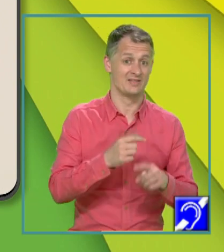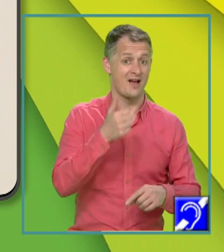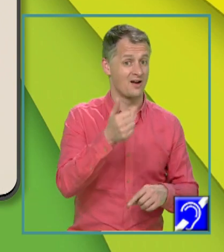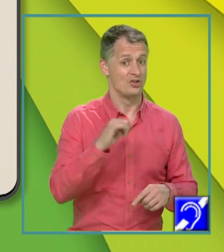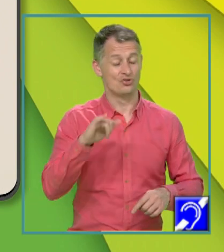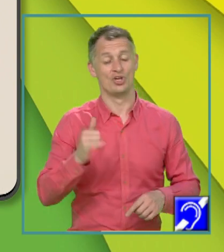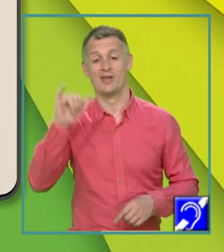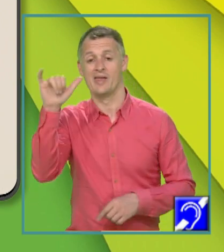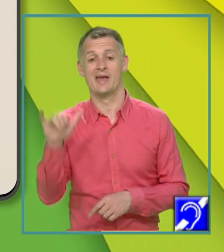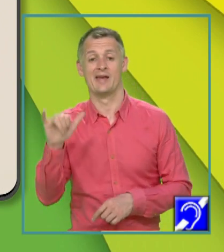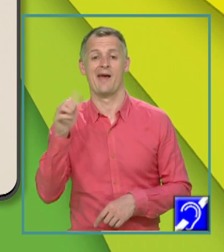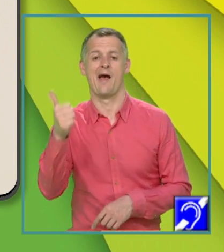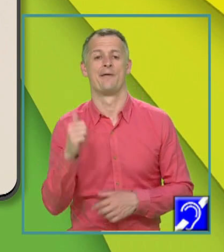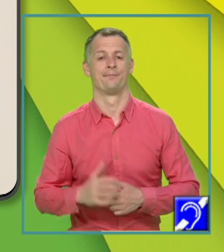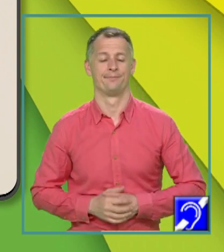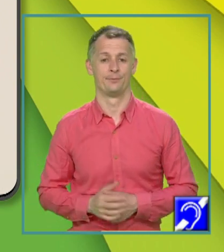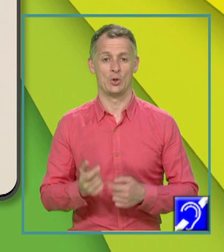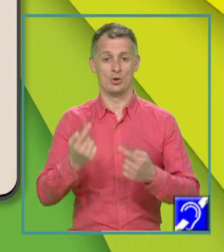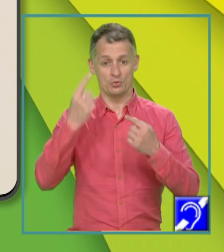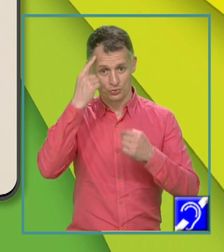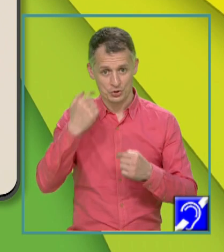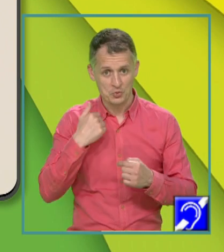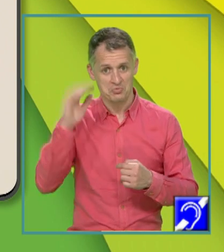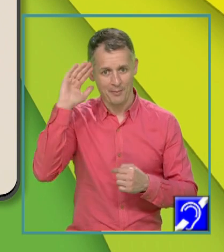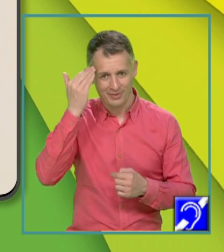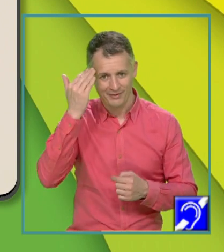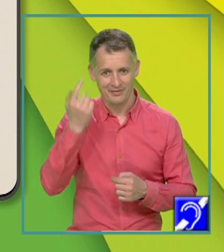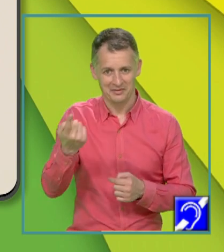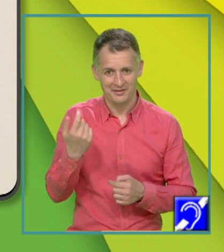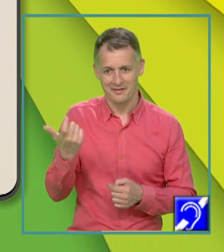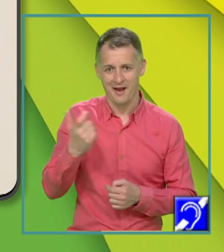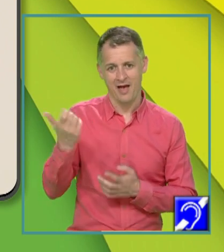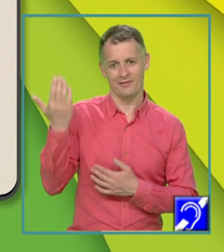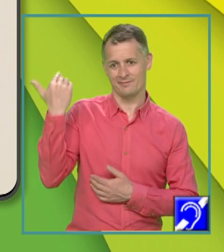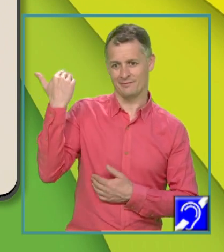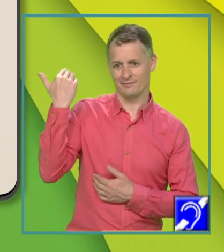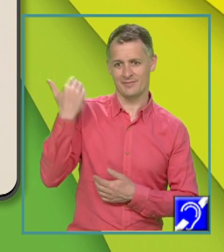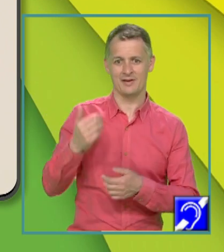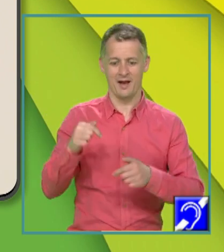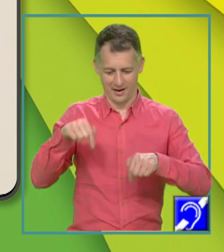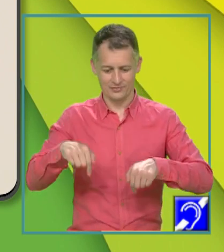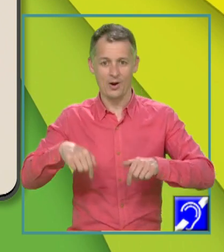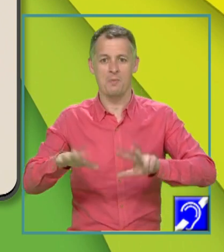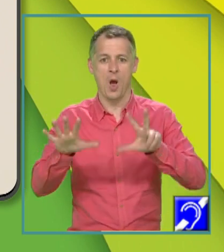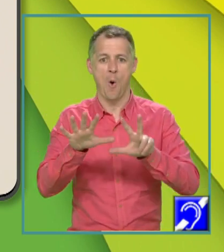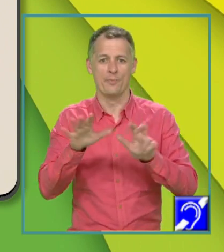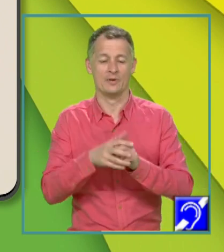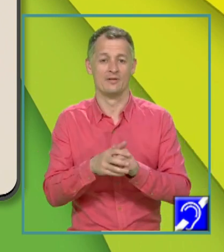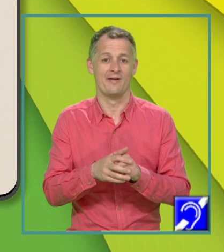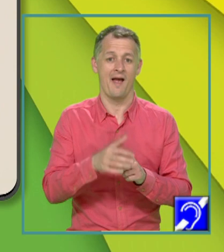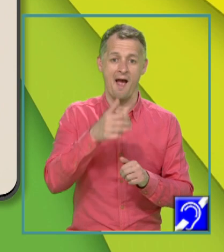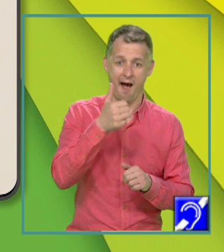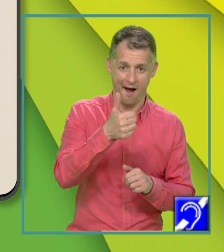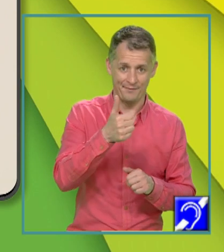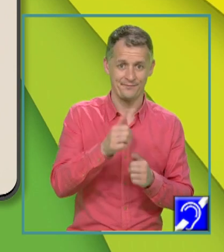YA, da? Eu știu și mi-am inteles din clasele A8-a, că A de coordonate